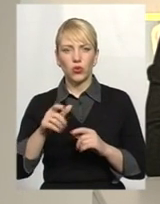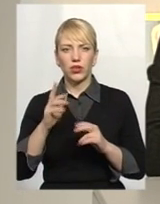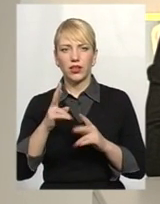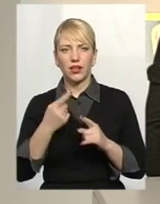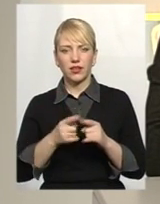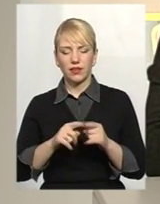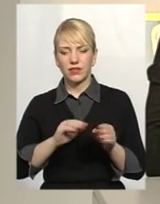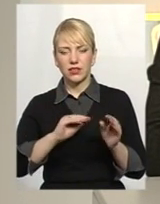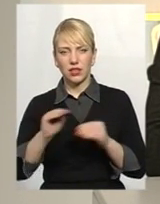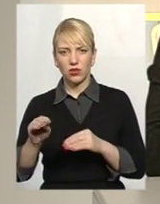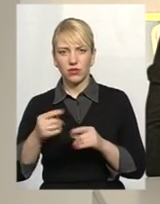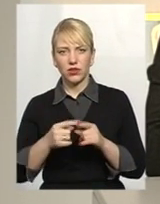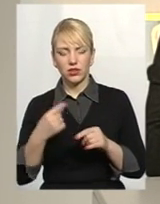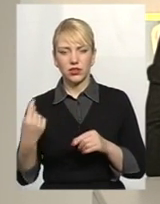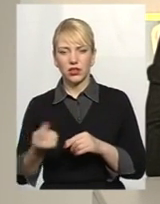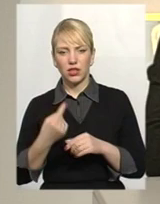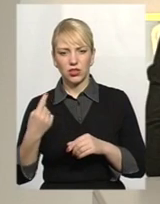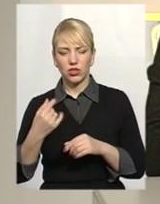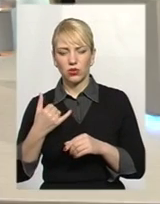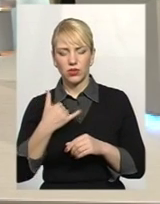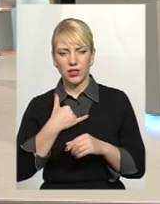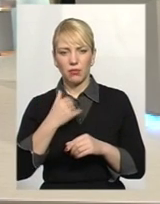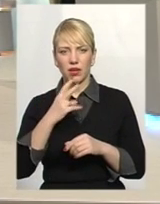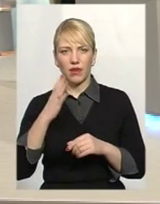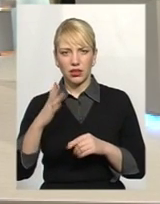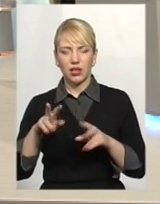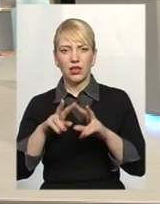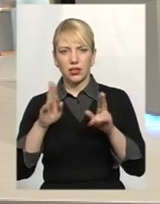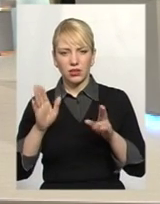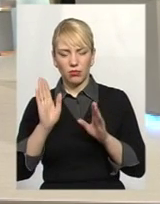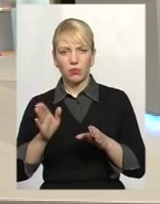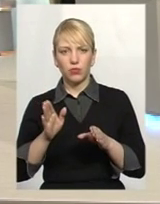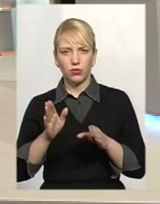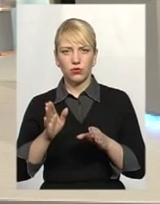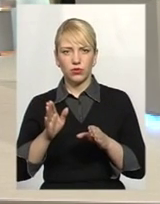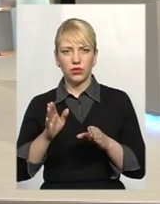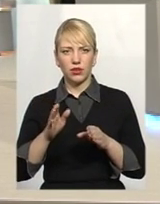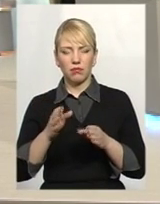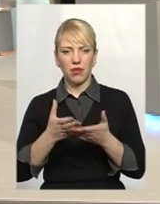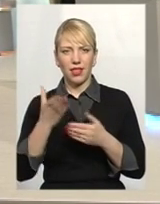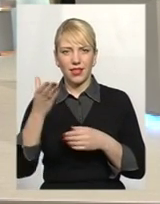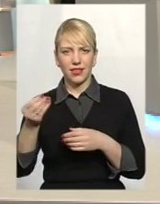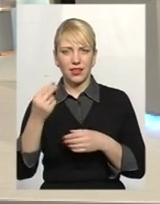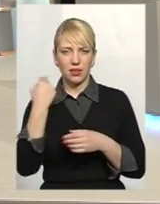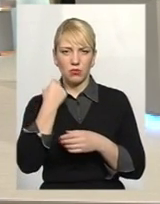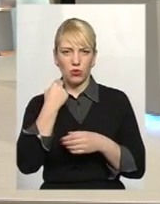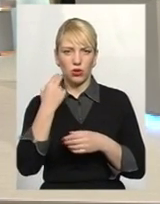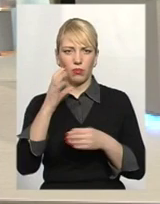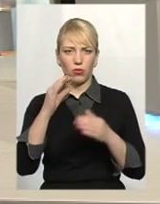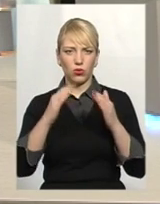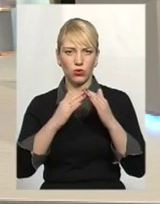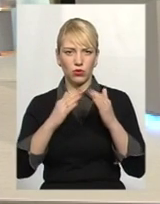встановилися для лічильників все без вархіра, вони так само будуть розклювати якісь ці борги за газ по дому?